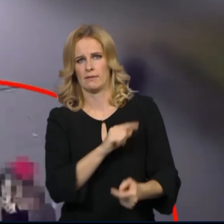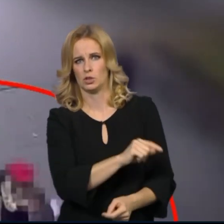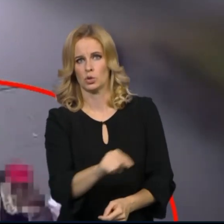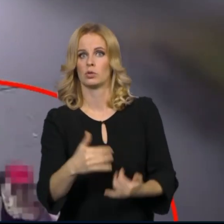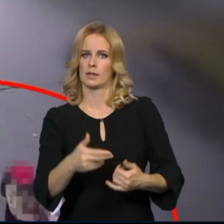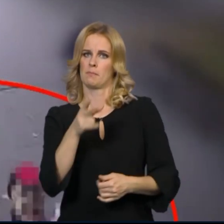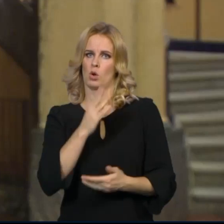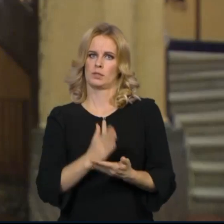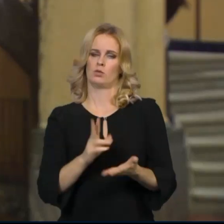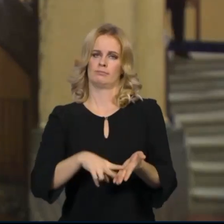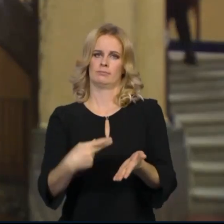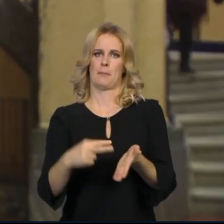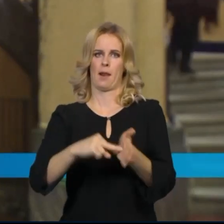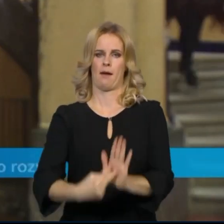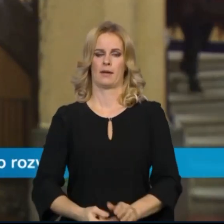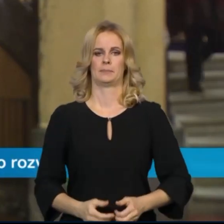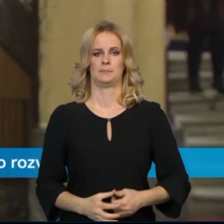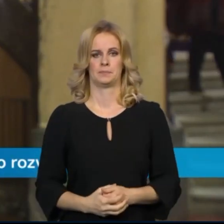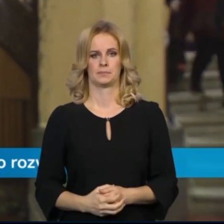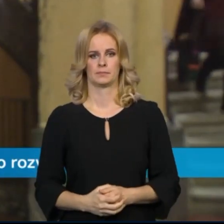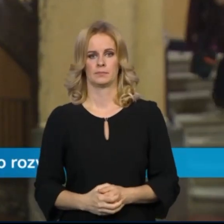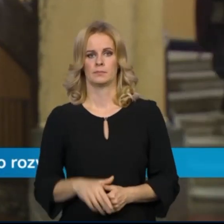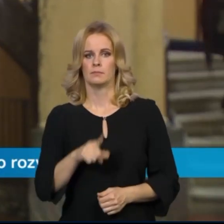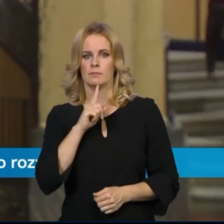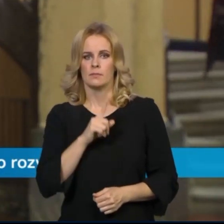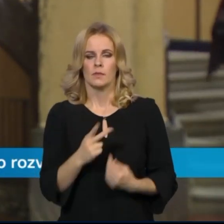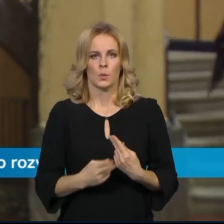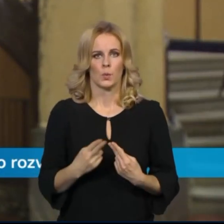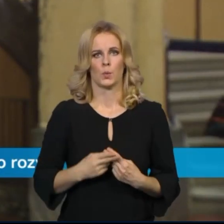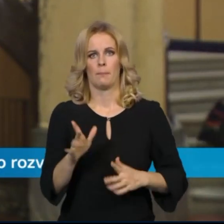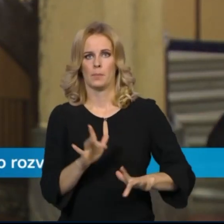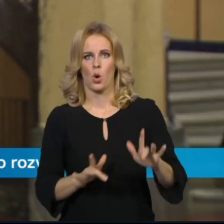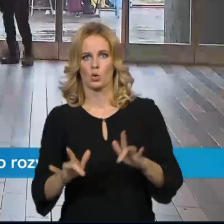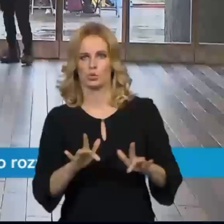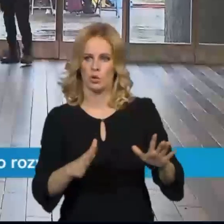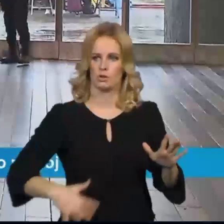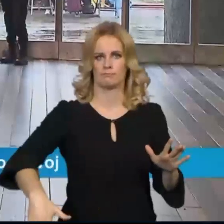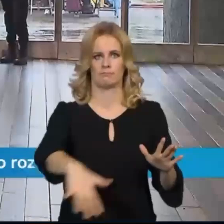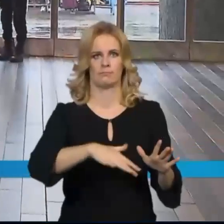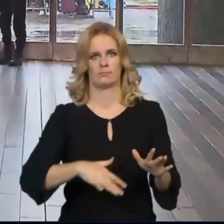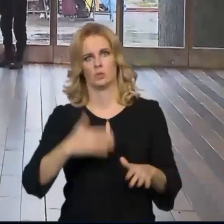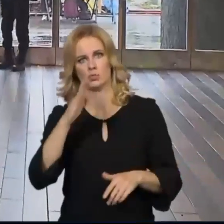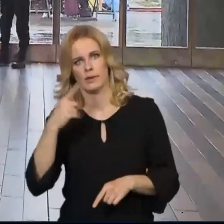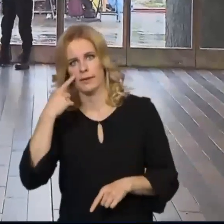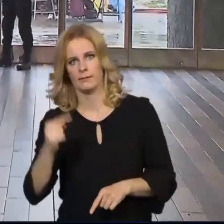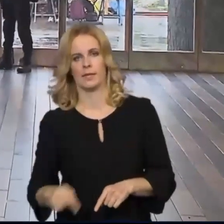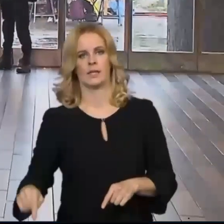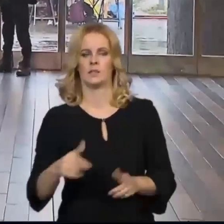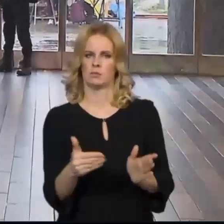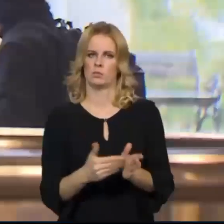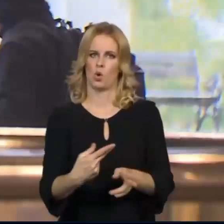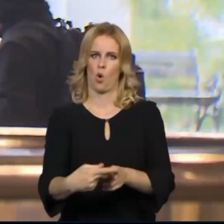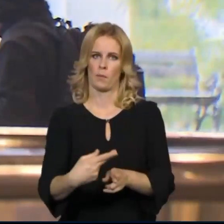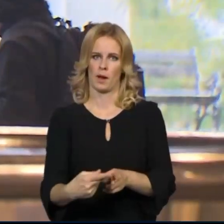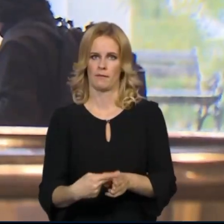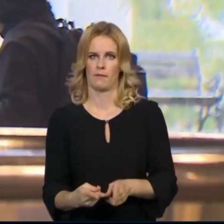to vlastně jenom nebezpečný prostor, je nepřehledný, je potřeba revitalizovat